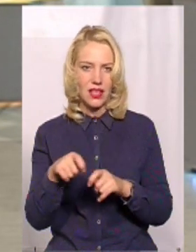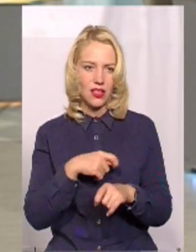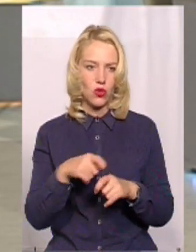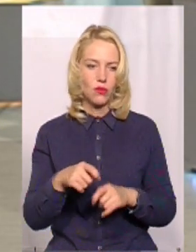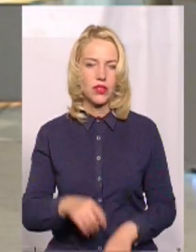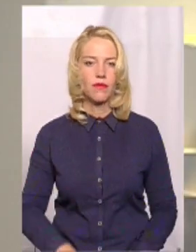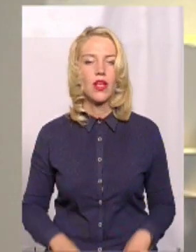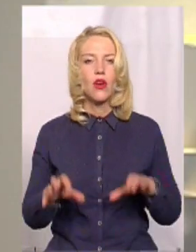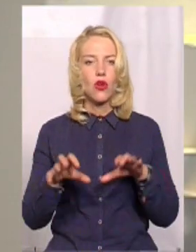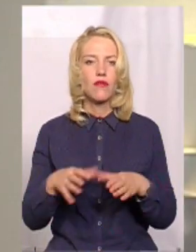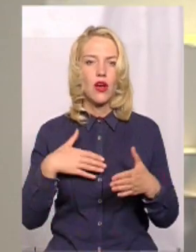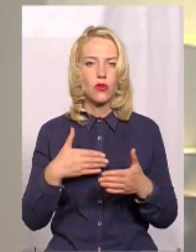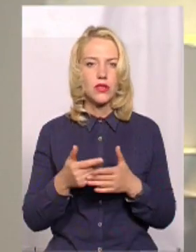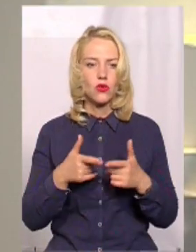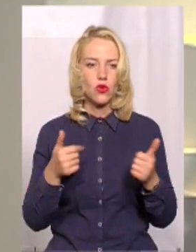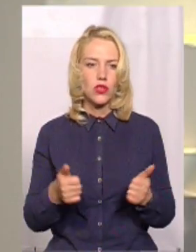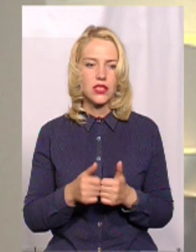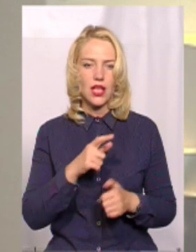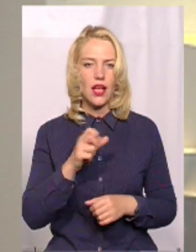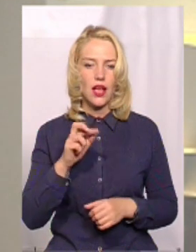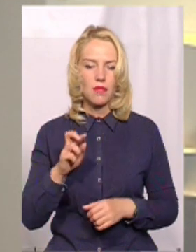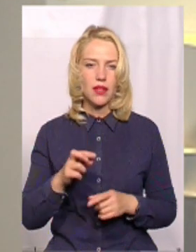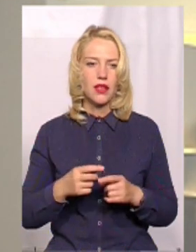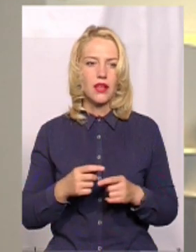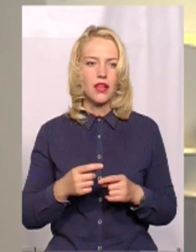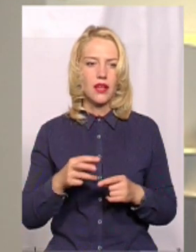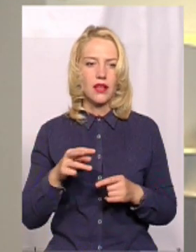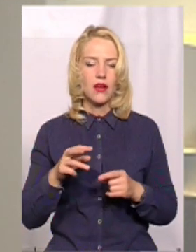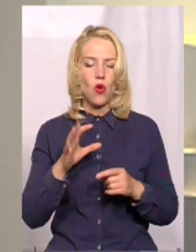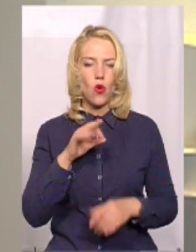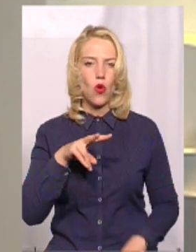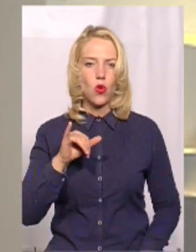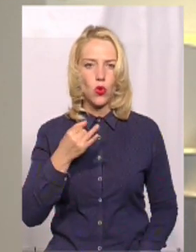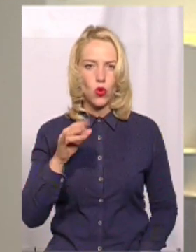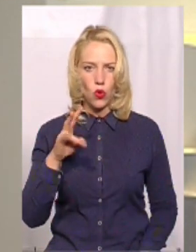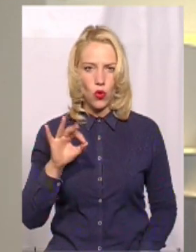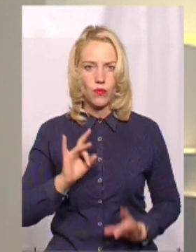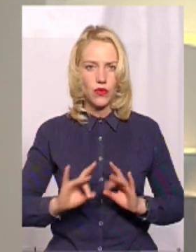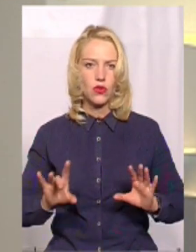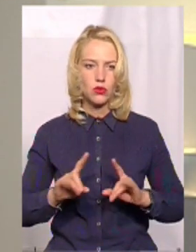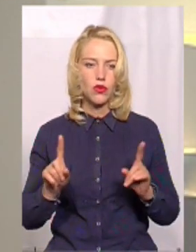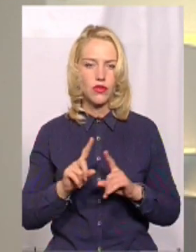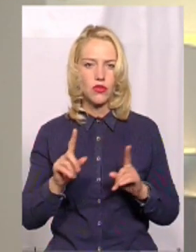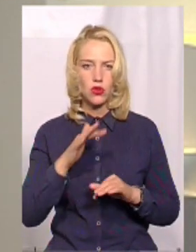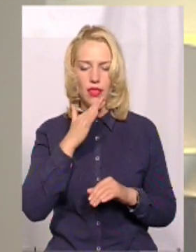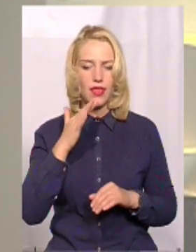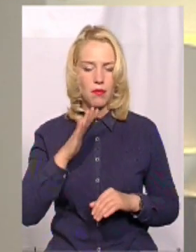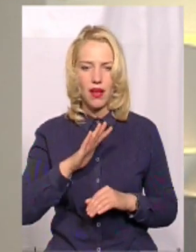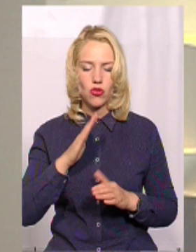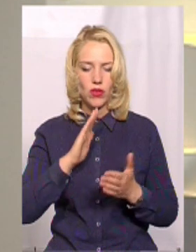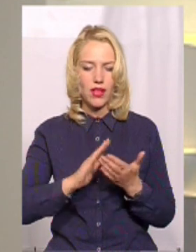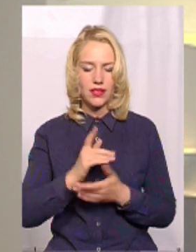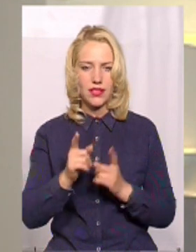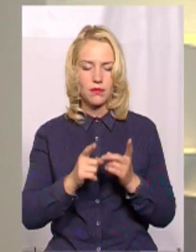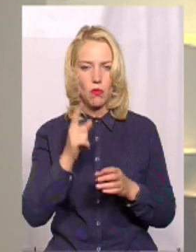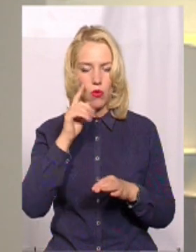Голова громадської організації «Халк» Володимир Огойко розповів нам, що небагато якісних змін